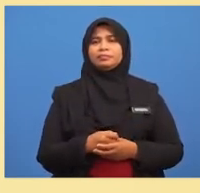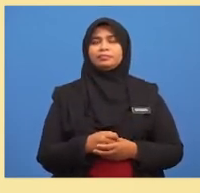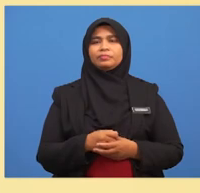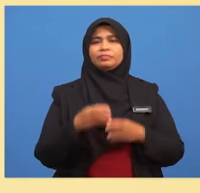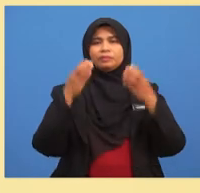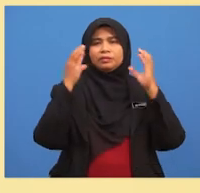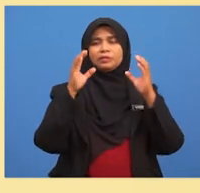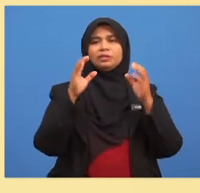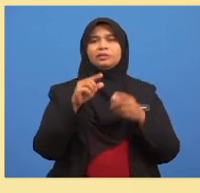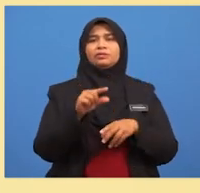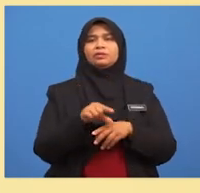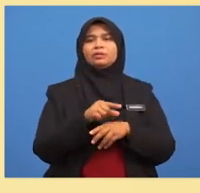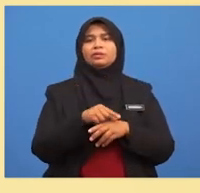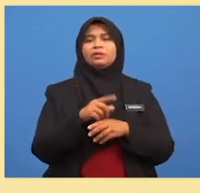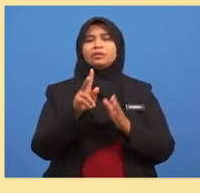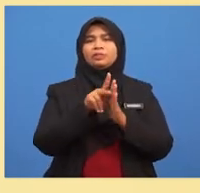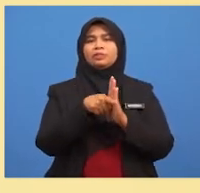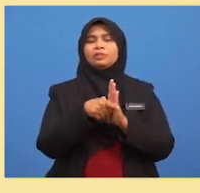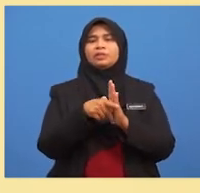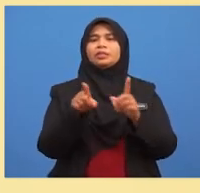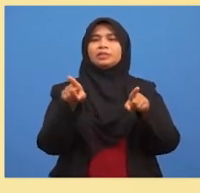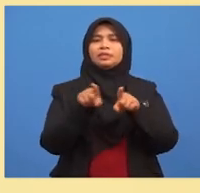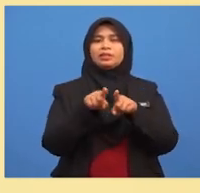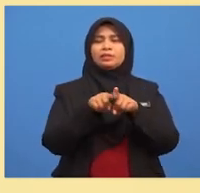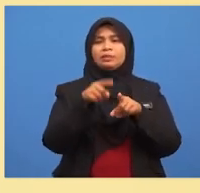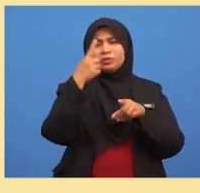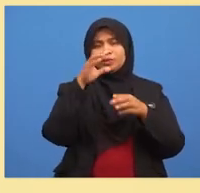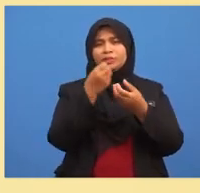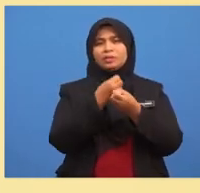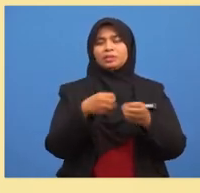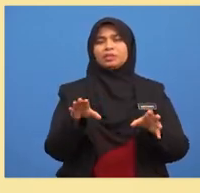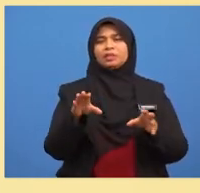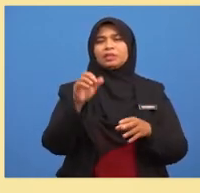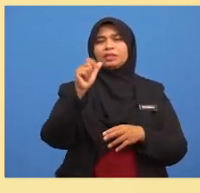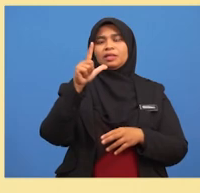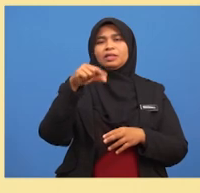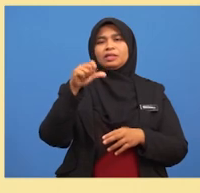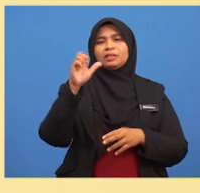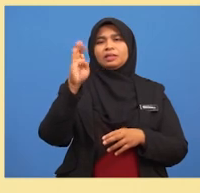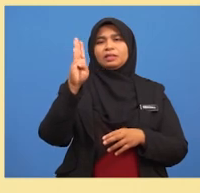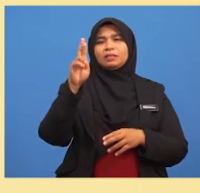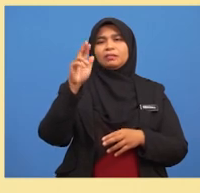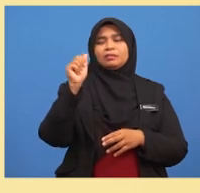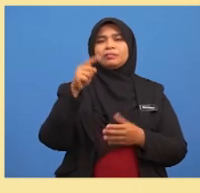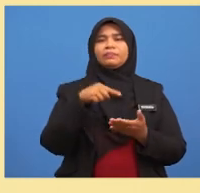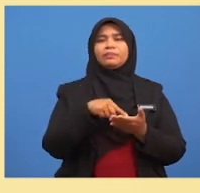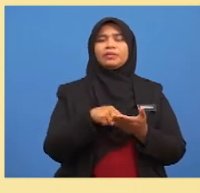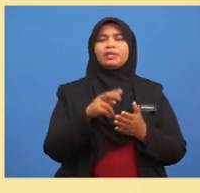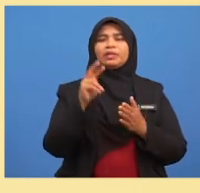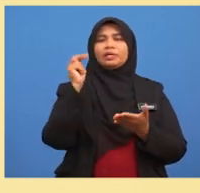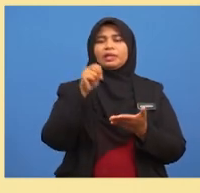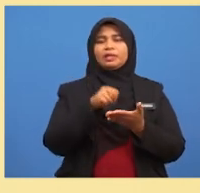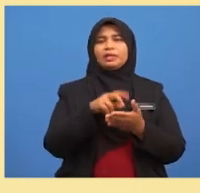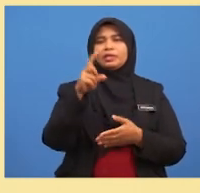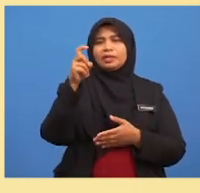mengaplikasi konsep kesamaan untuk menyelesaikan persamaan algebra ini Nilai X ialah